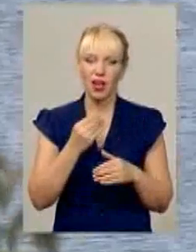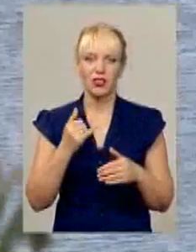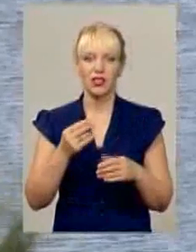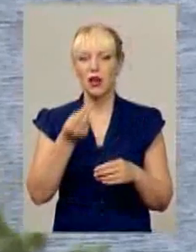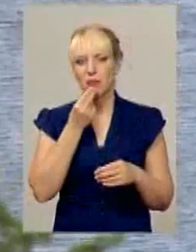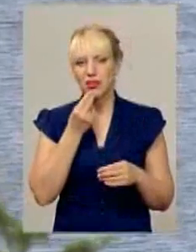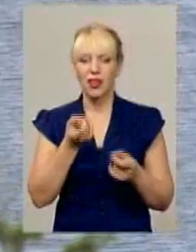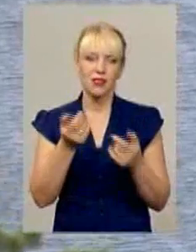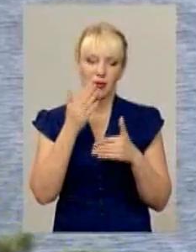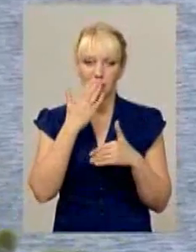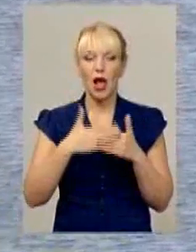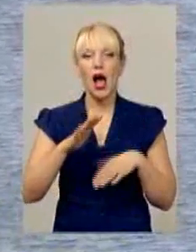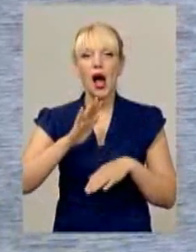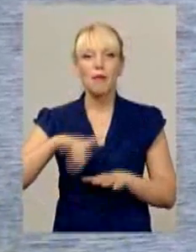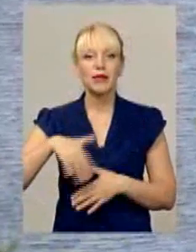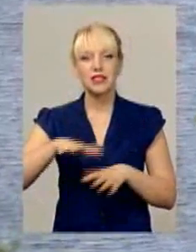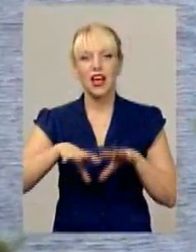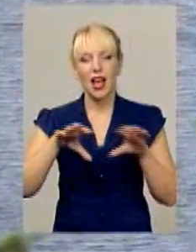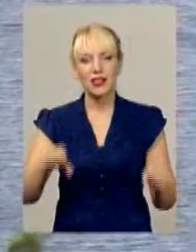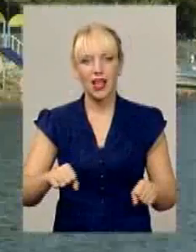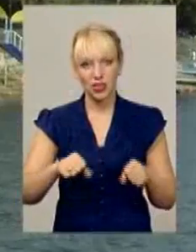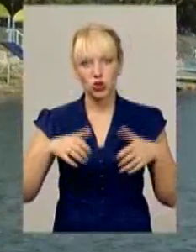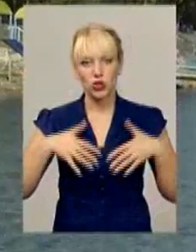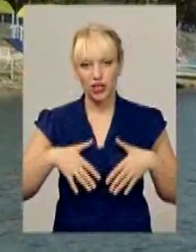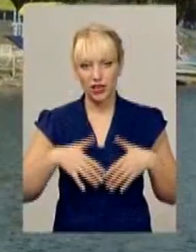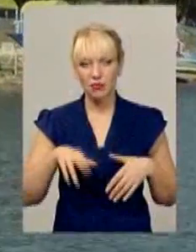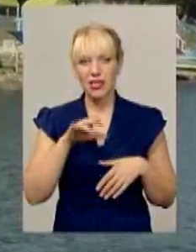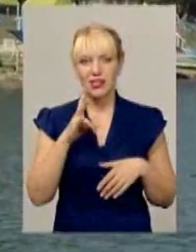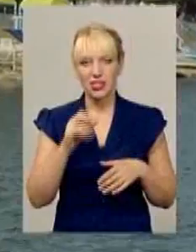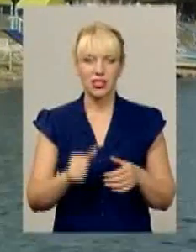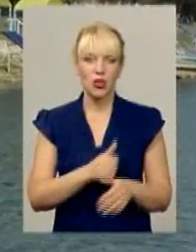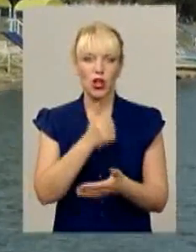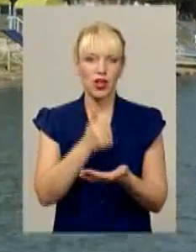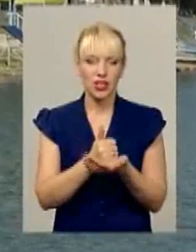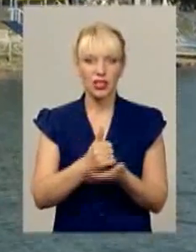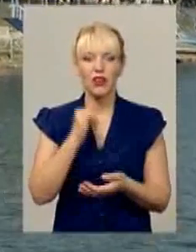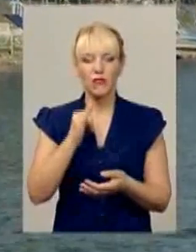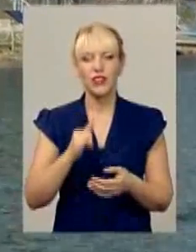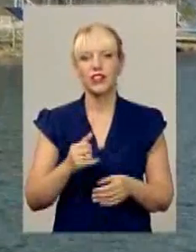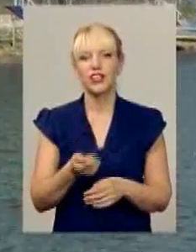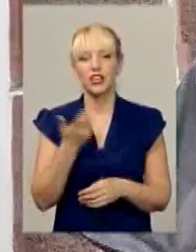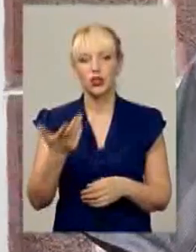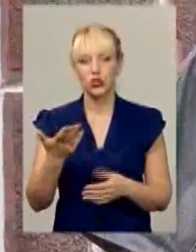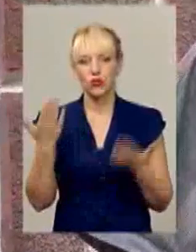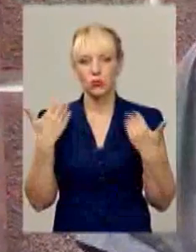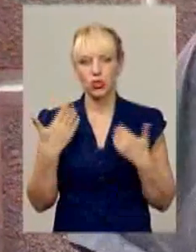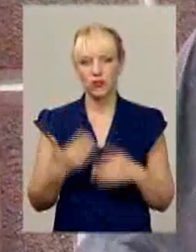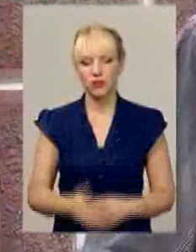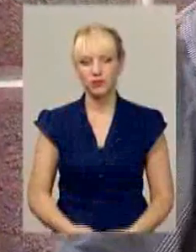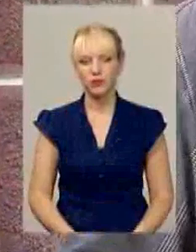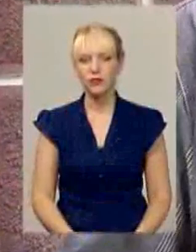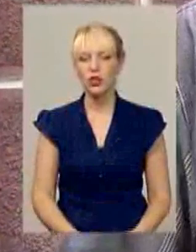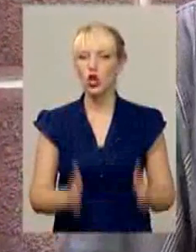близько. А після анексії Криму Дністер разом з одеськими курортами утримують лідерство за кількістю відпочивальників. Тільки на